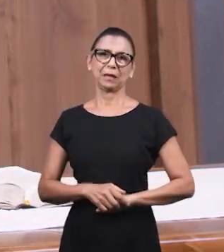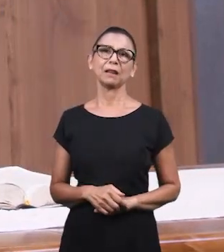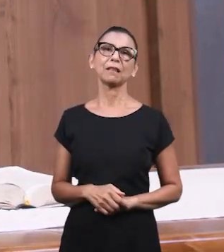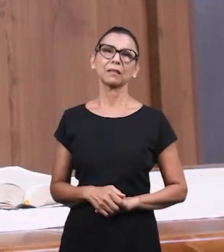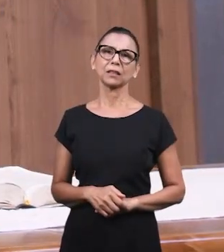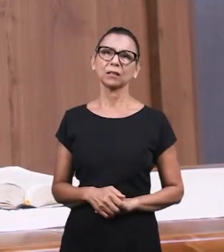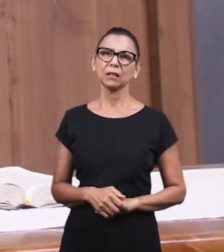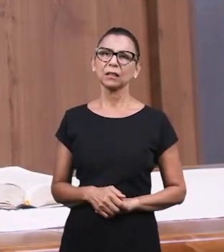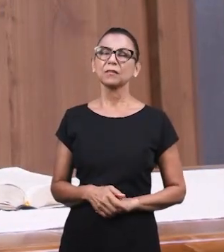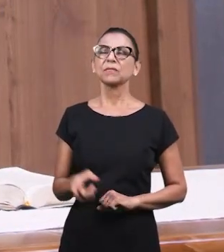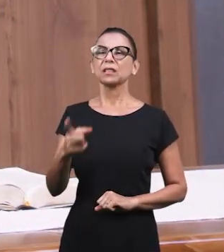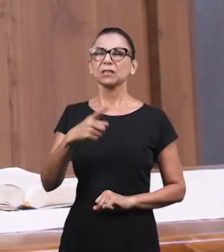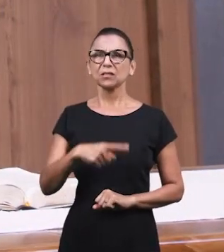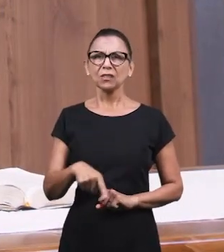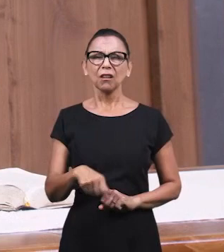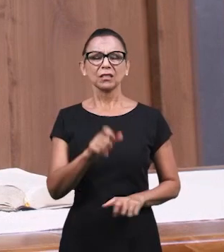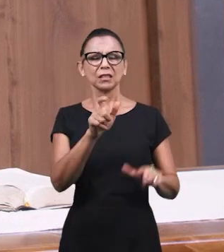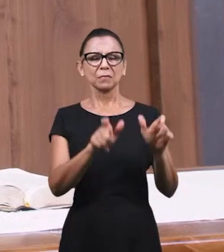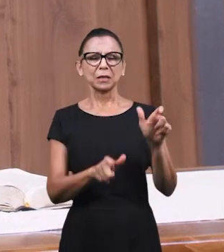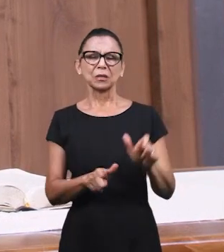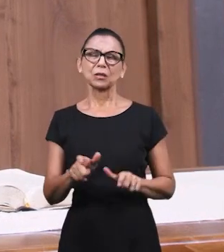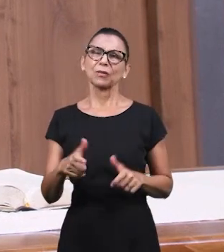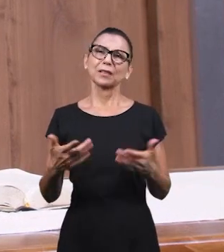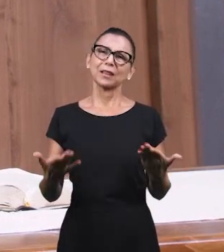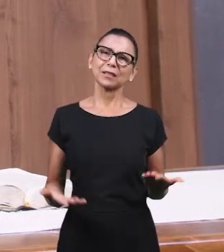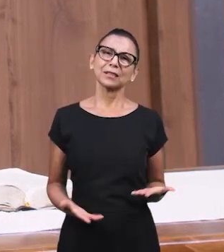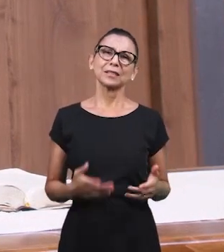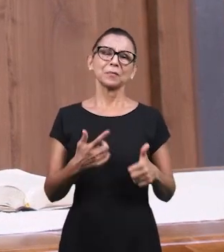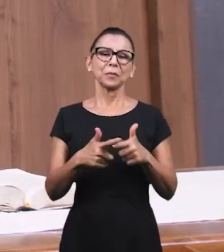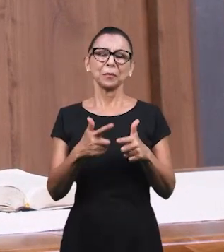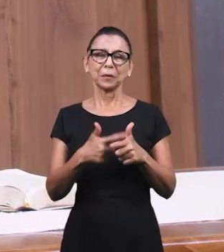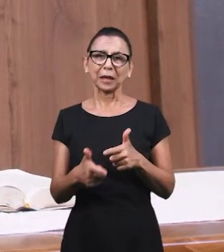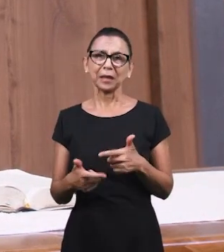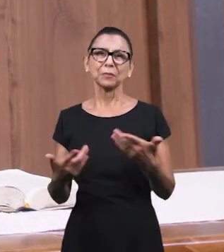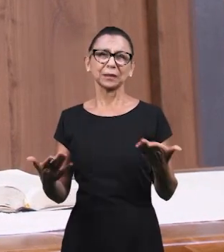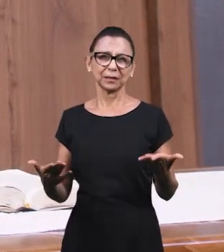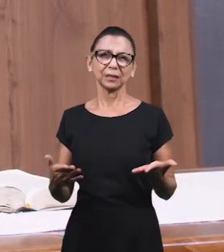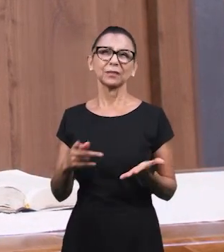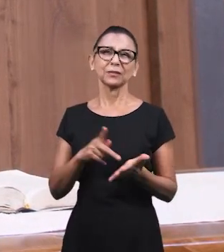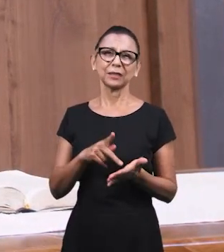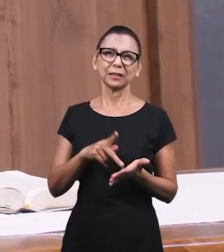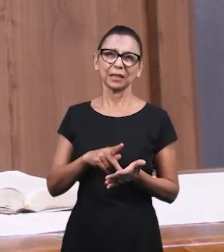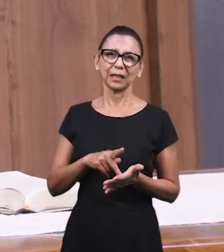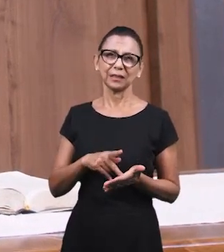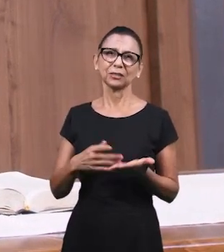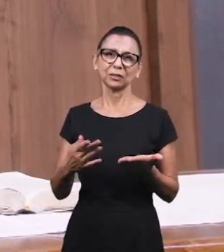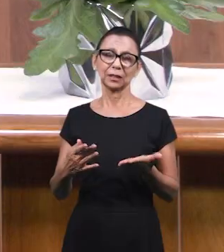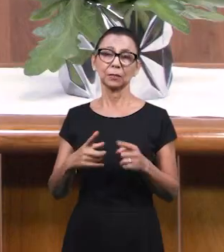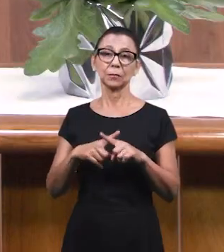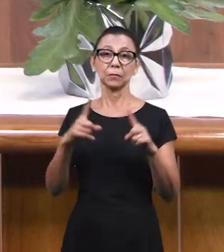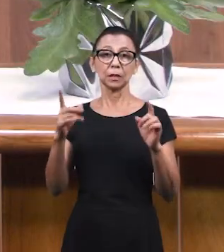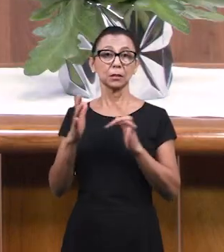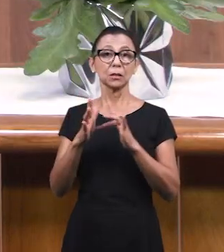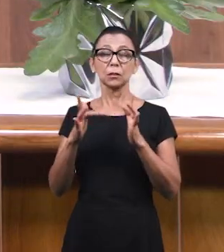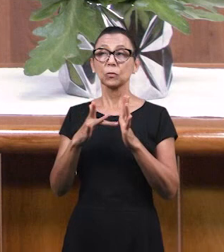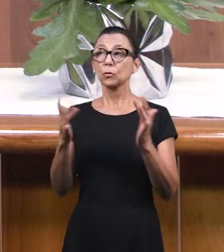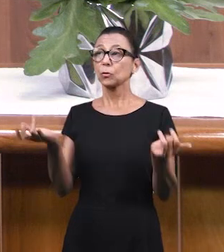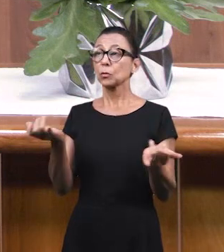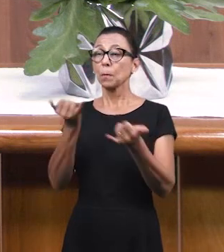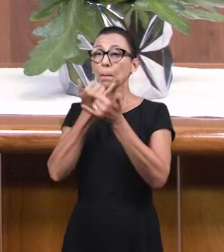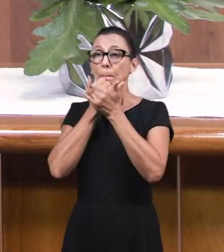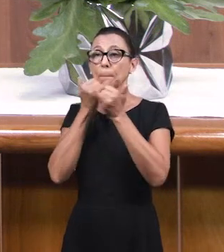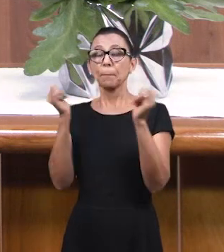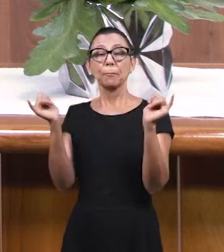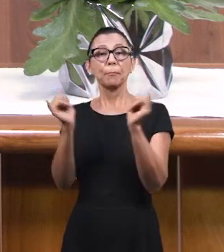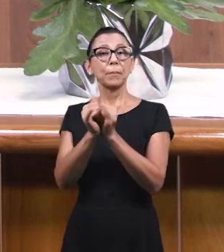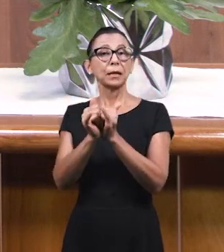Когда мы разочаровываем людей, люди разочаровывают нас. Но Бог, Господь Иисус – это прощение в нашей